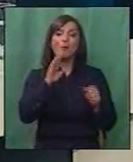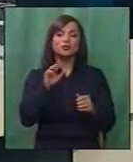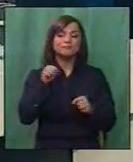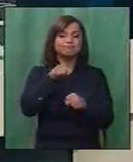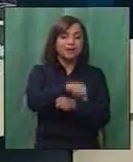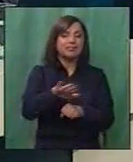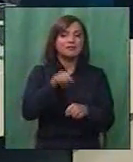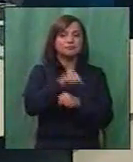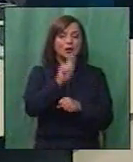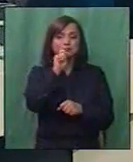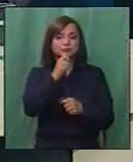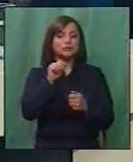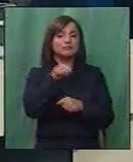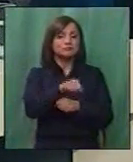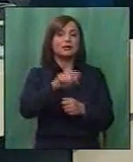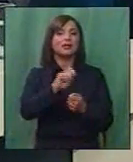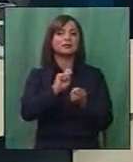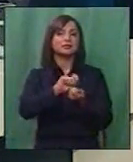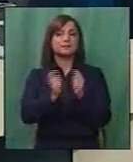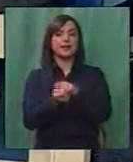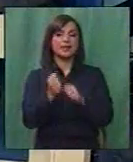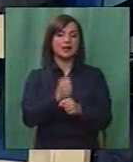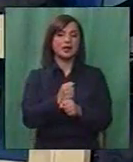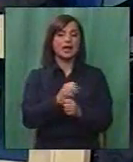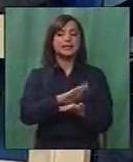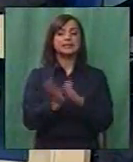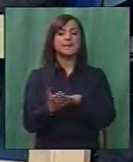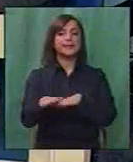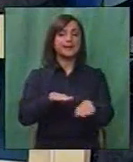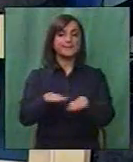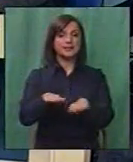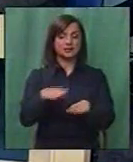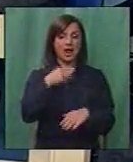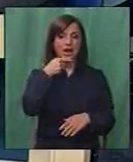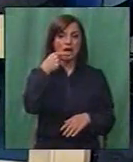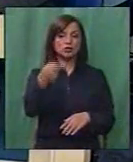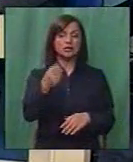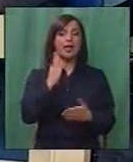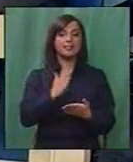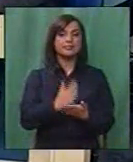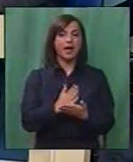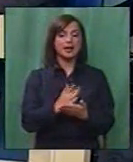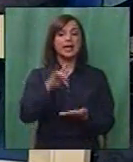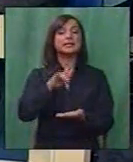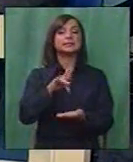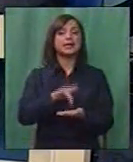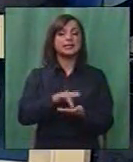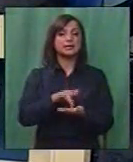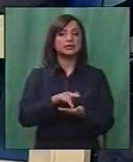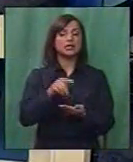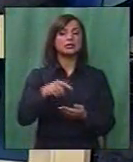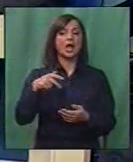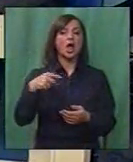смени, изјавате ли да го повтори делото? Апсолутно, апсолутно. Ворет, заменик министре, кажете ни, дали центрите